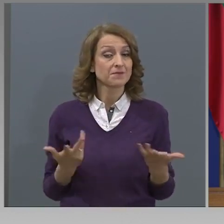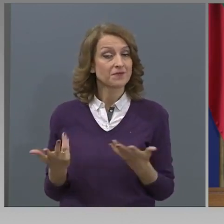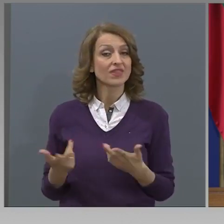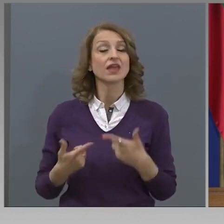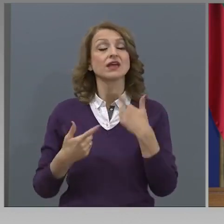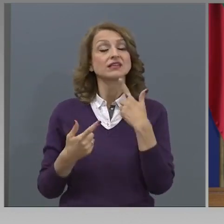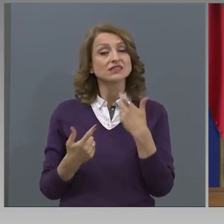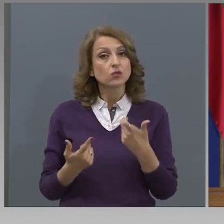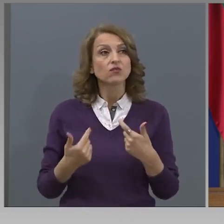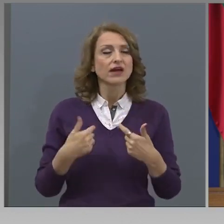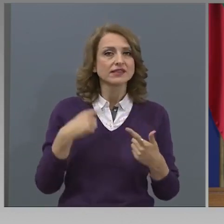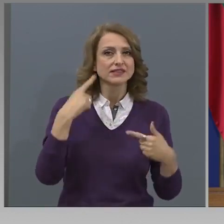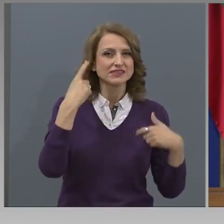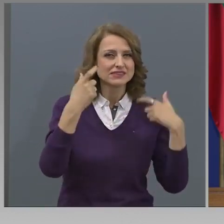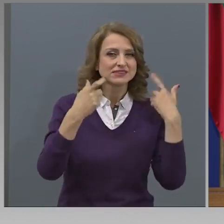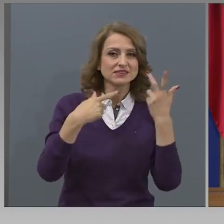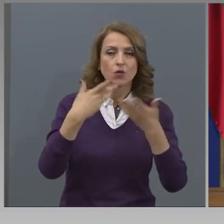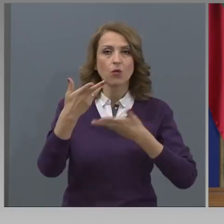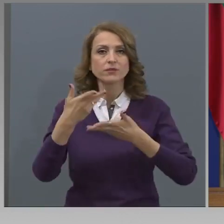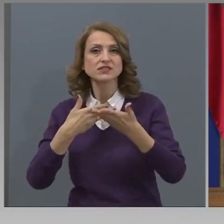Заради това обсъждаме